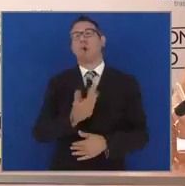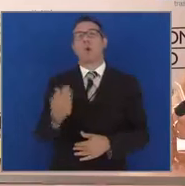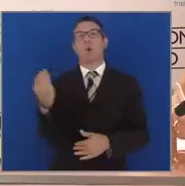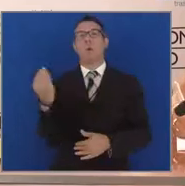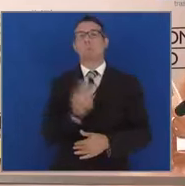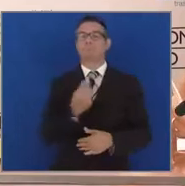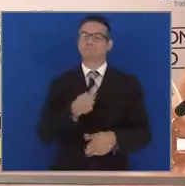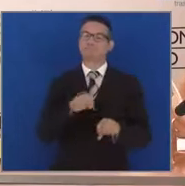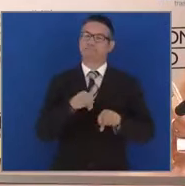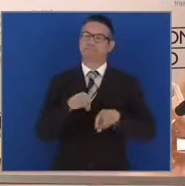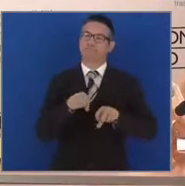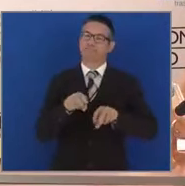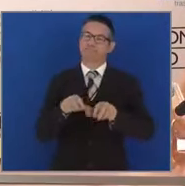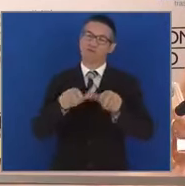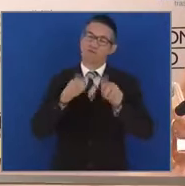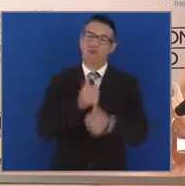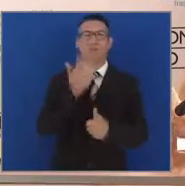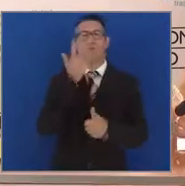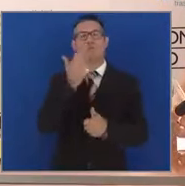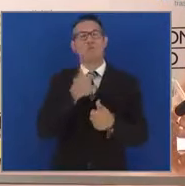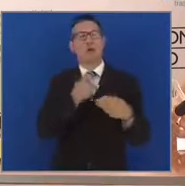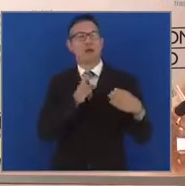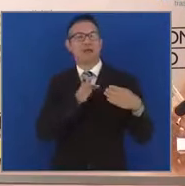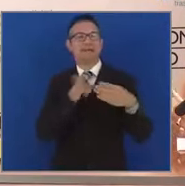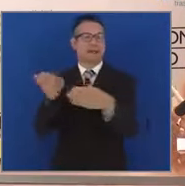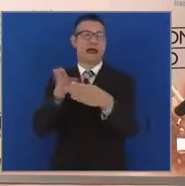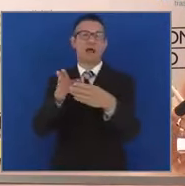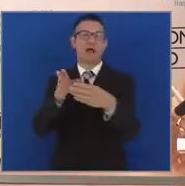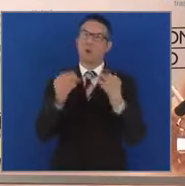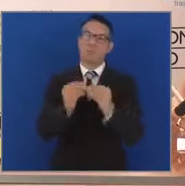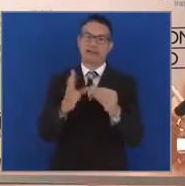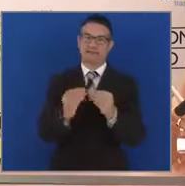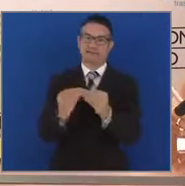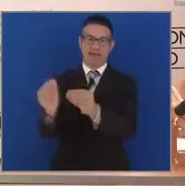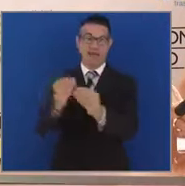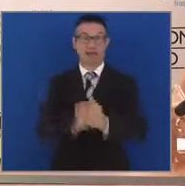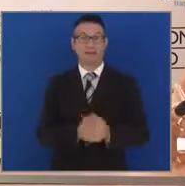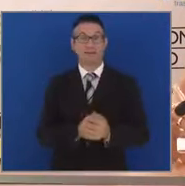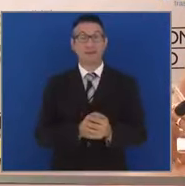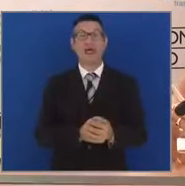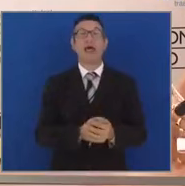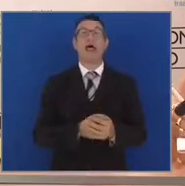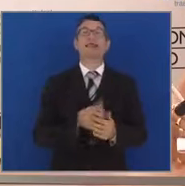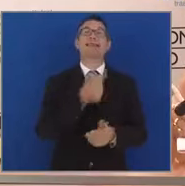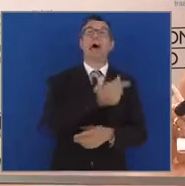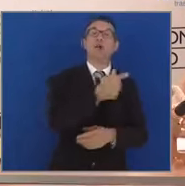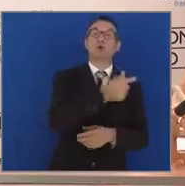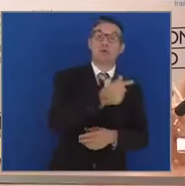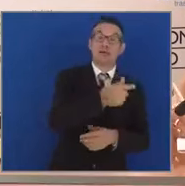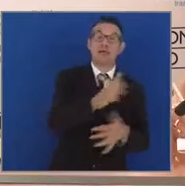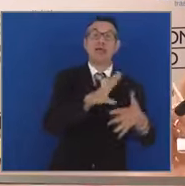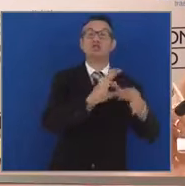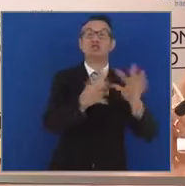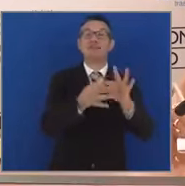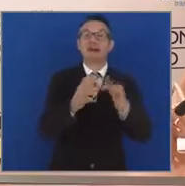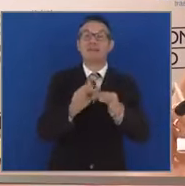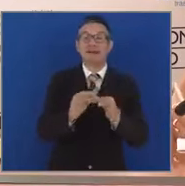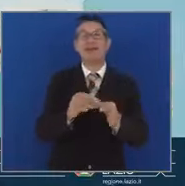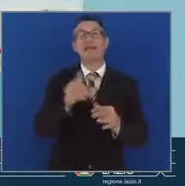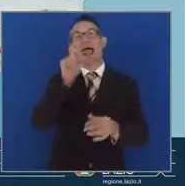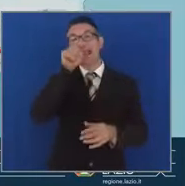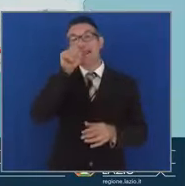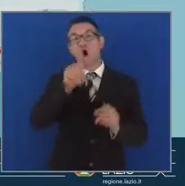per realizzarla. Il proseguimento della Tarquinia Civitavecchia Livorno, un'arteria